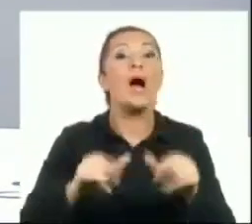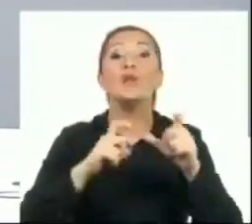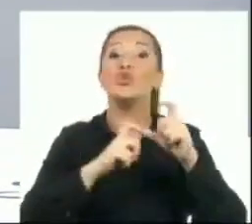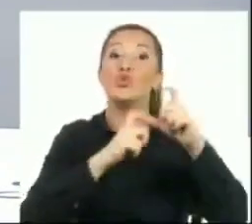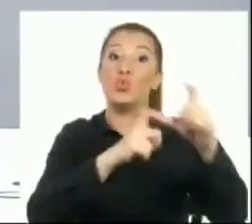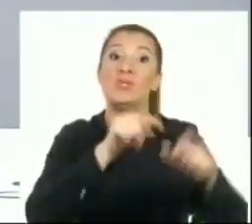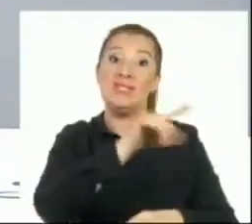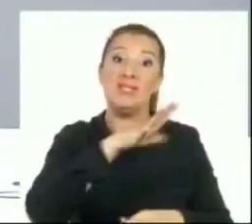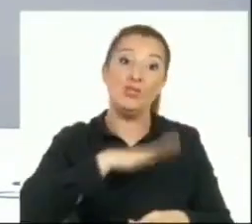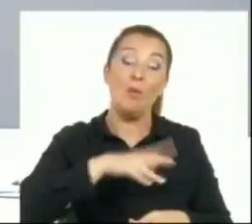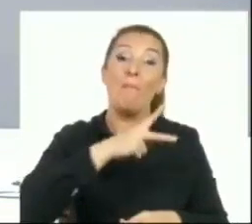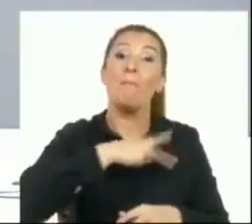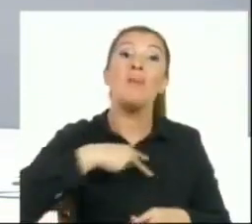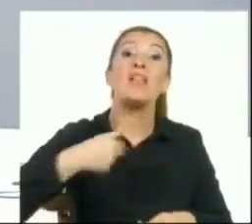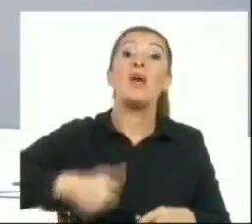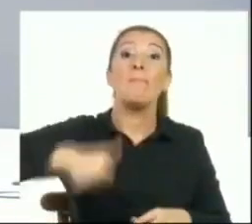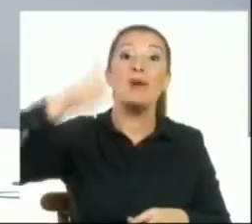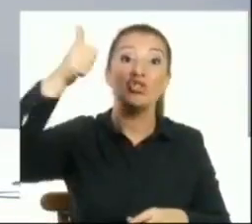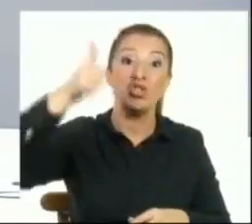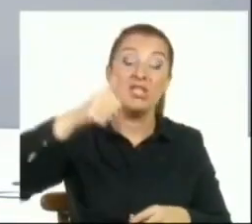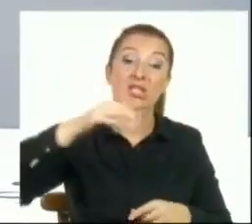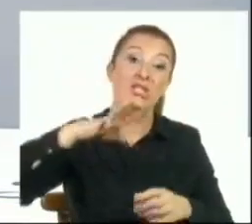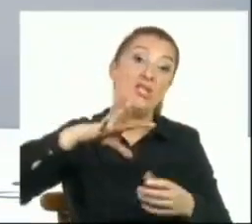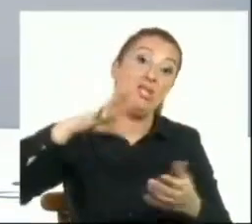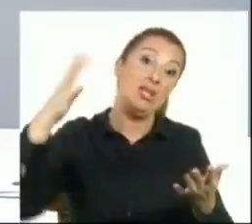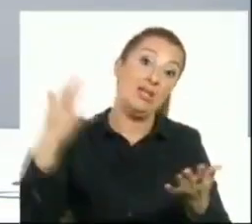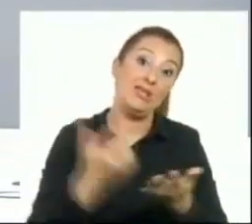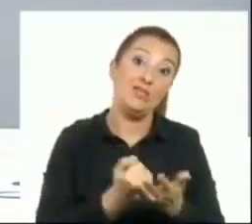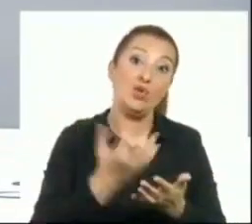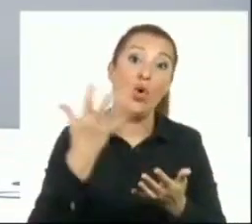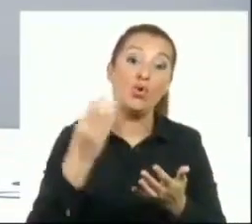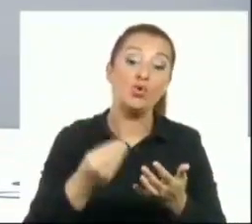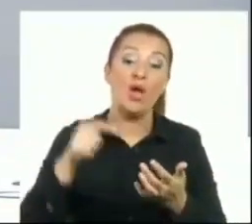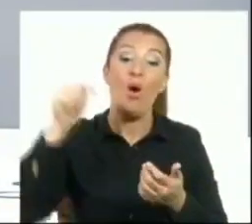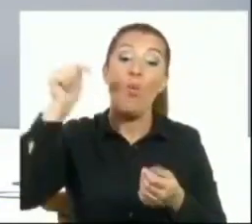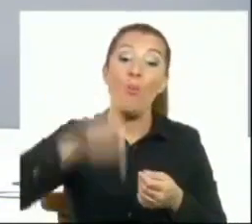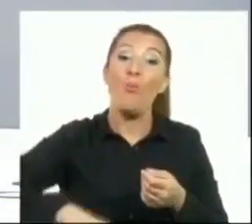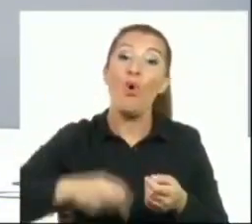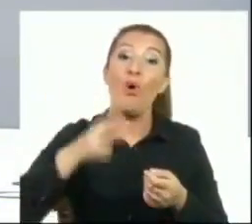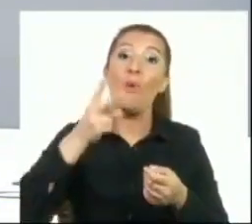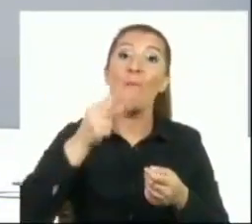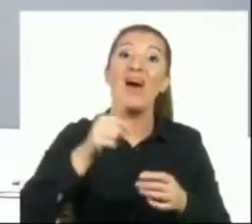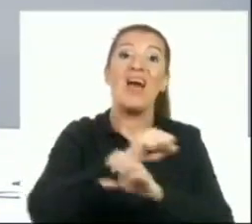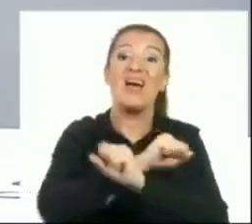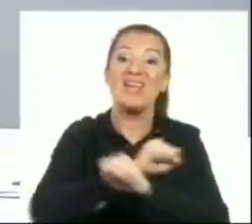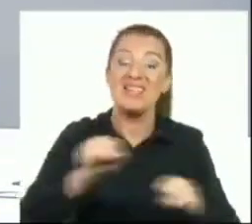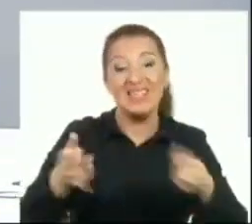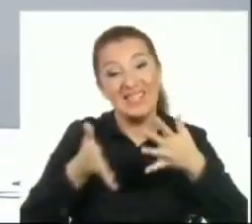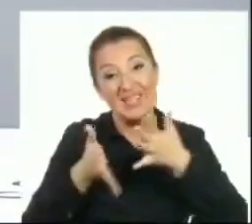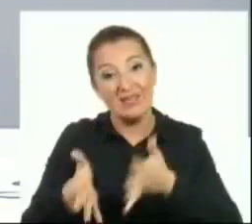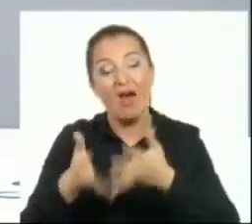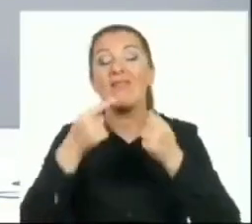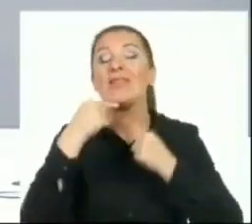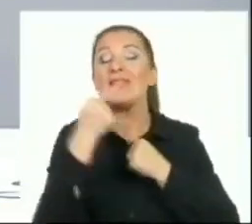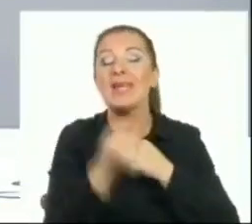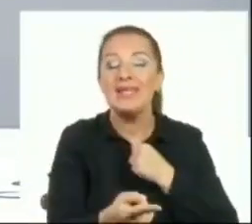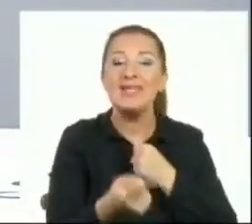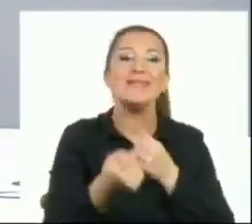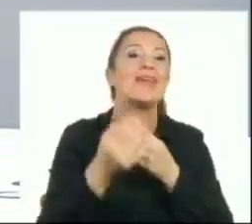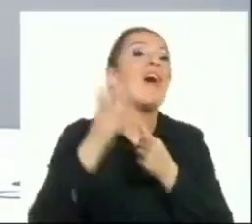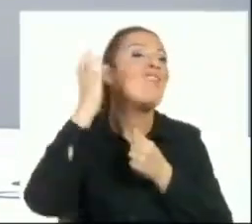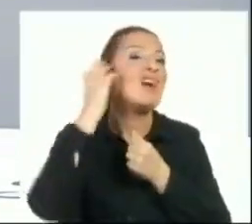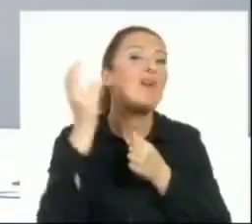sormak istiyorum. Belediye başkanı seçilirseniz bu israf dediğiniz düzen, rakamlar, vakıflara